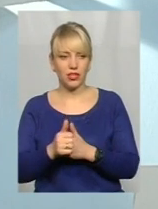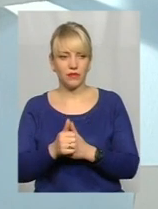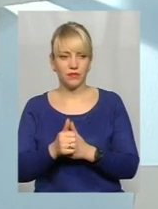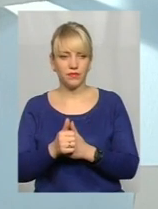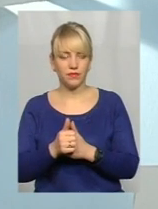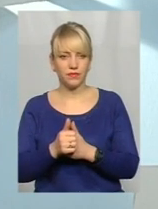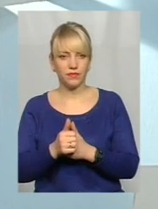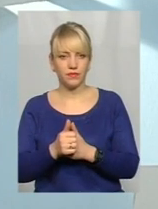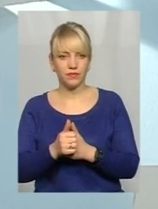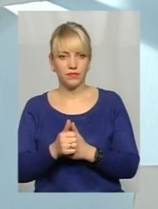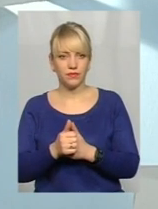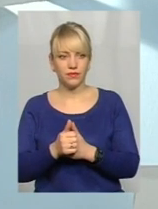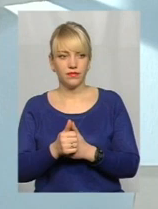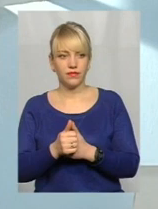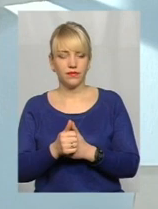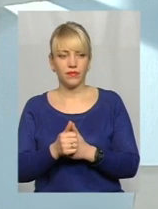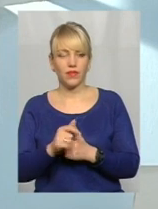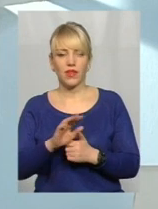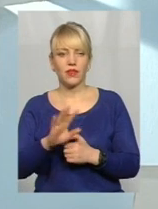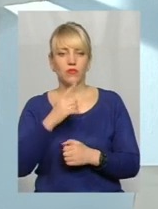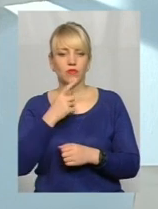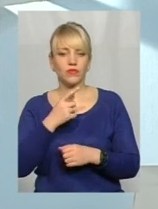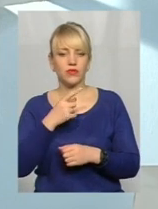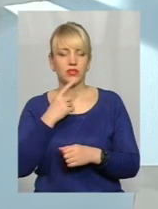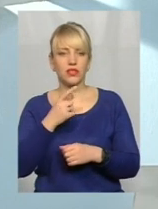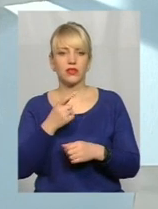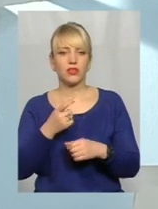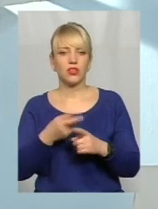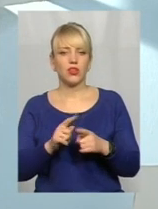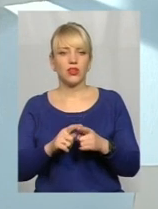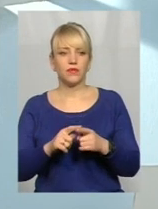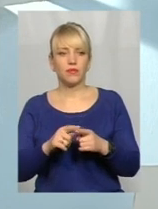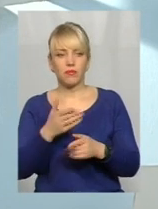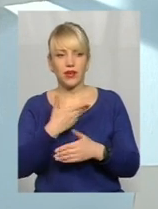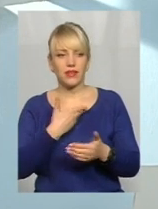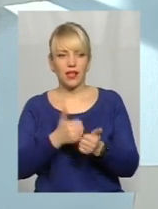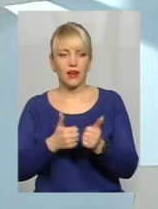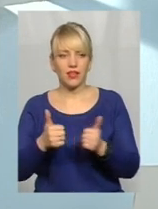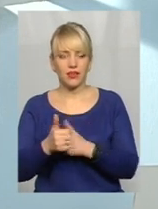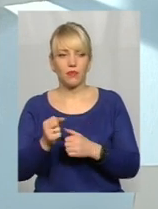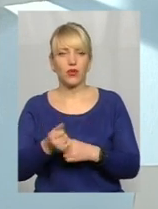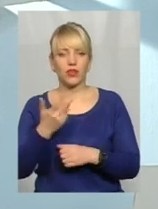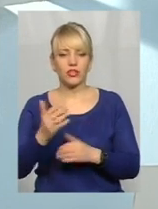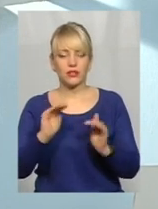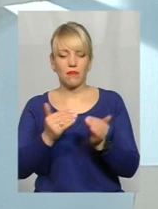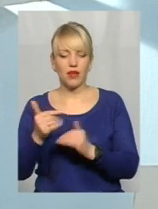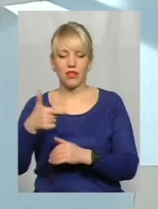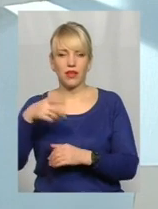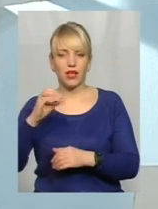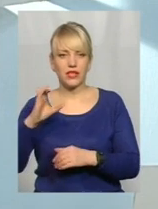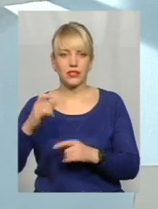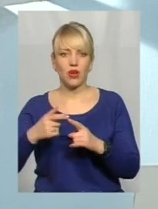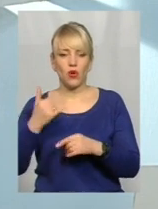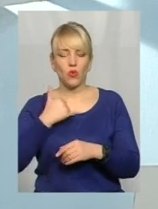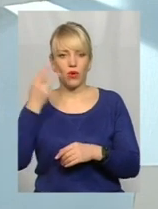якийсь суперпоказник хороший економічно, так, ми є лідерами по кількості малих ГЕС, їх є в Хмельницькій області